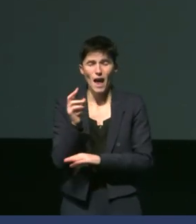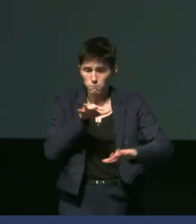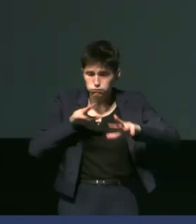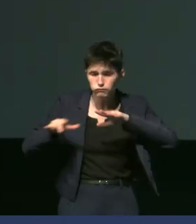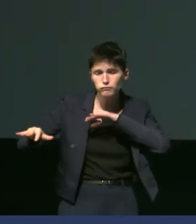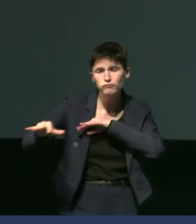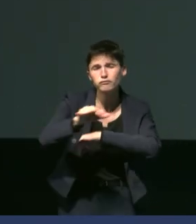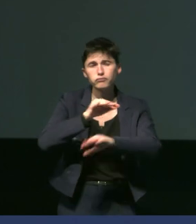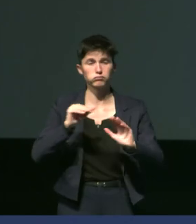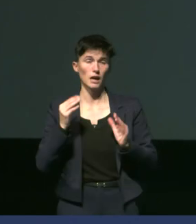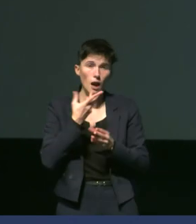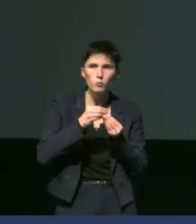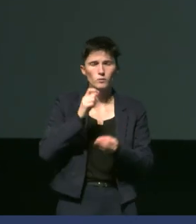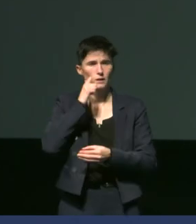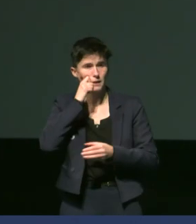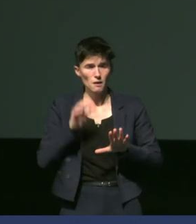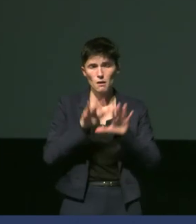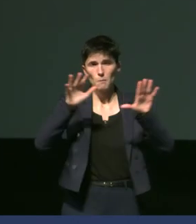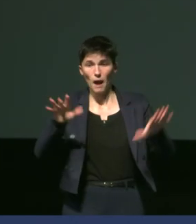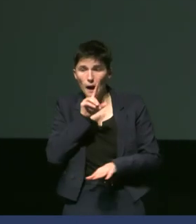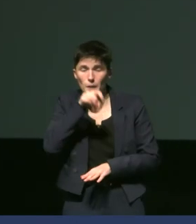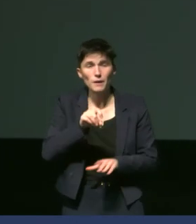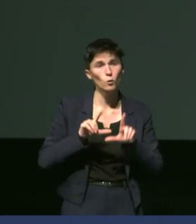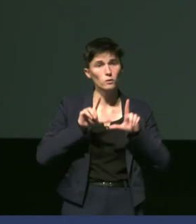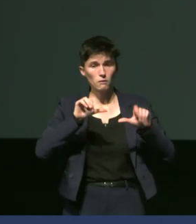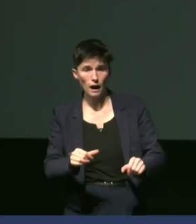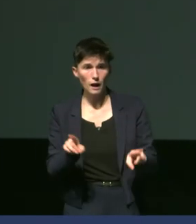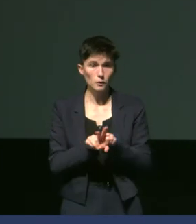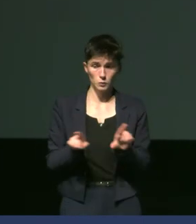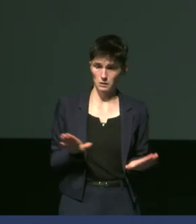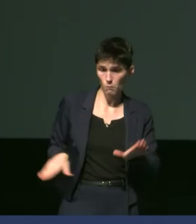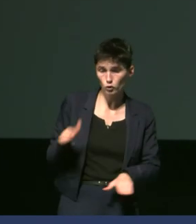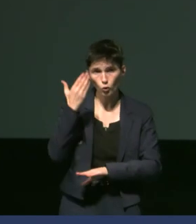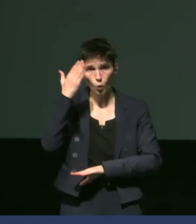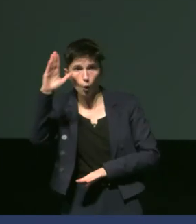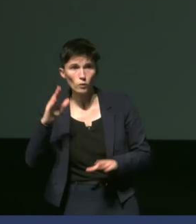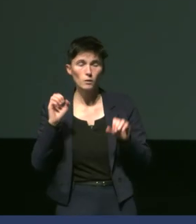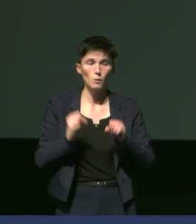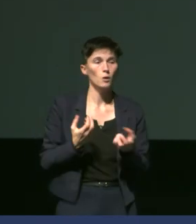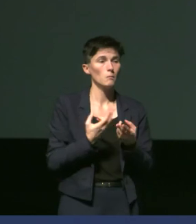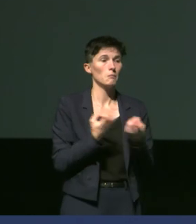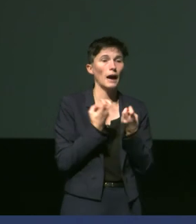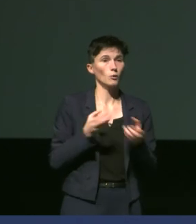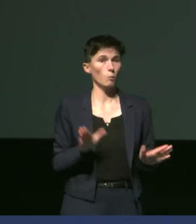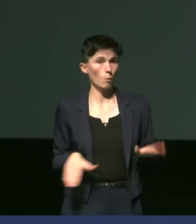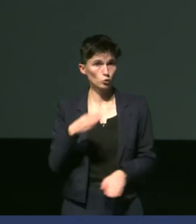espèces colonies d'albatros puis on a également d'autres espèces de manchots que les manchots royaux si vous avez les manchots papou